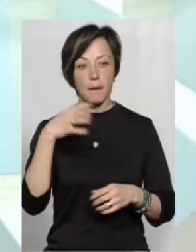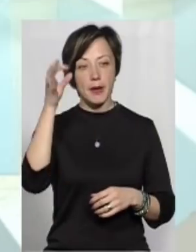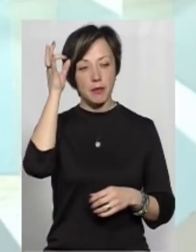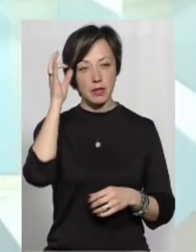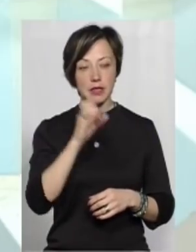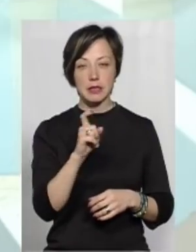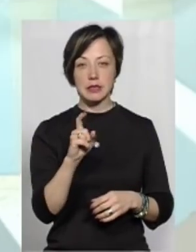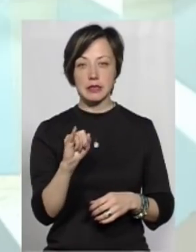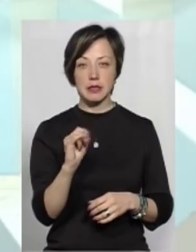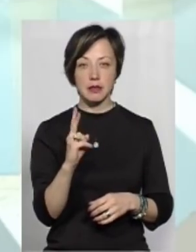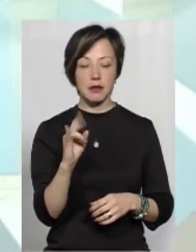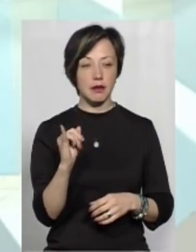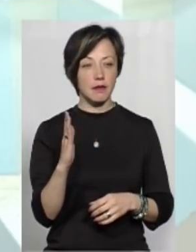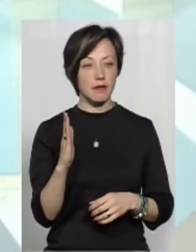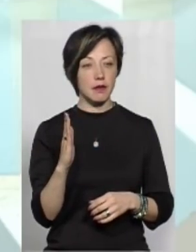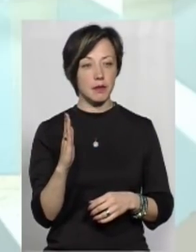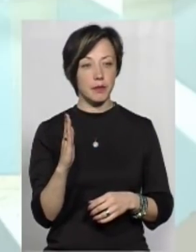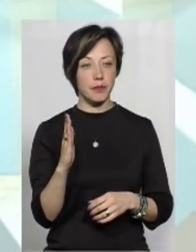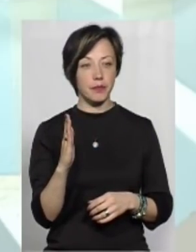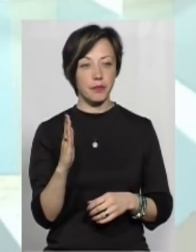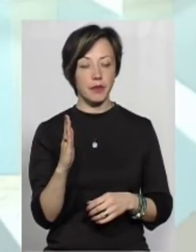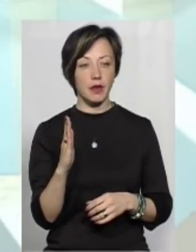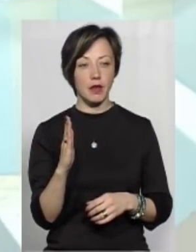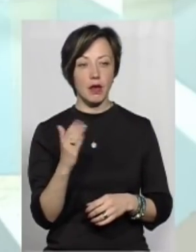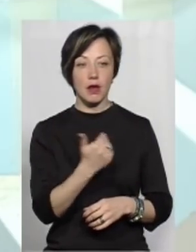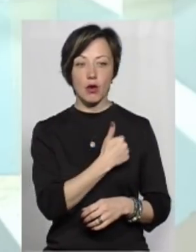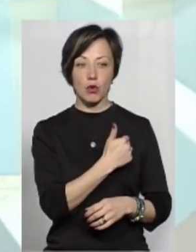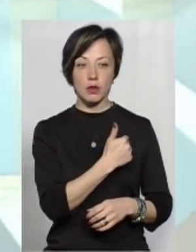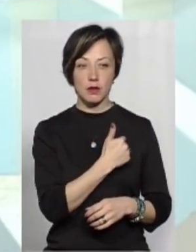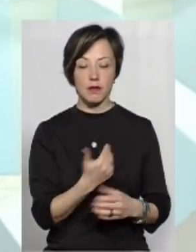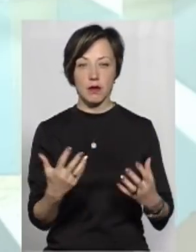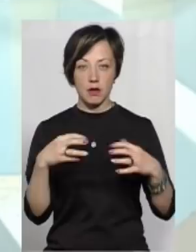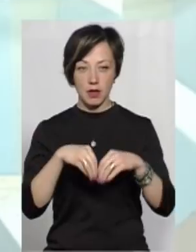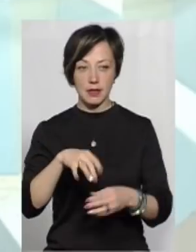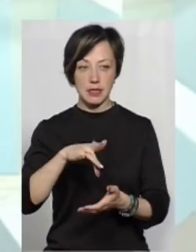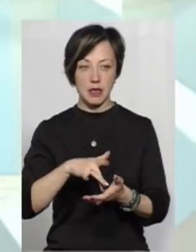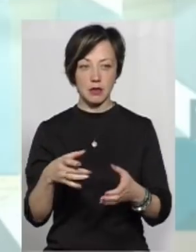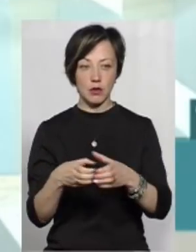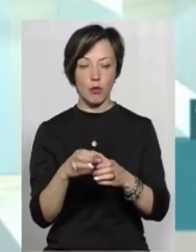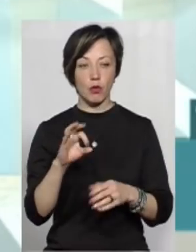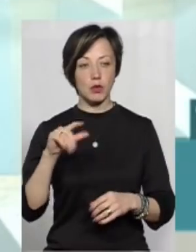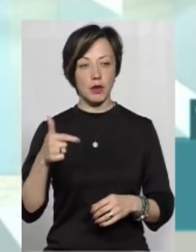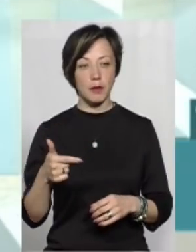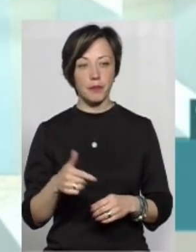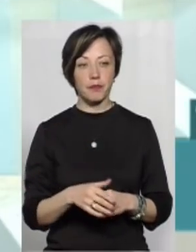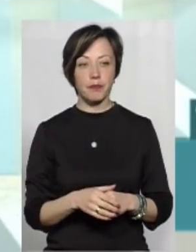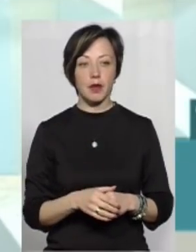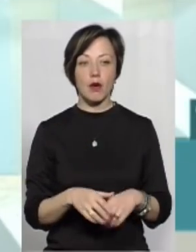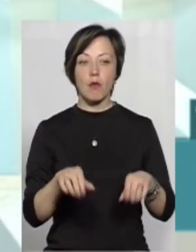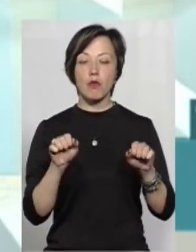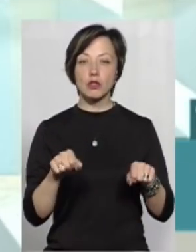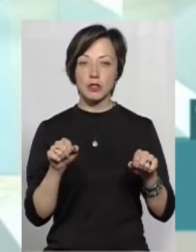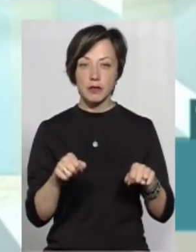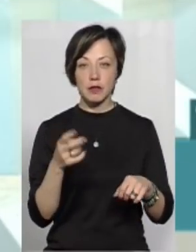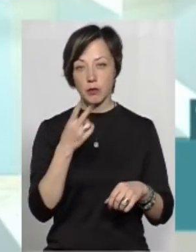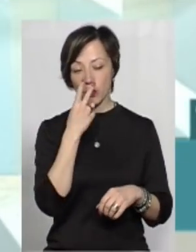пам'ятаю, зінки ще, як би, претендував над центром іншої громади. Можливо, варто